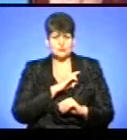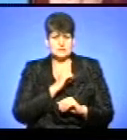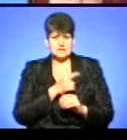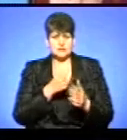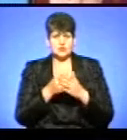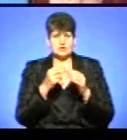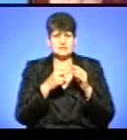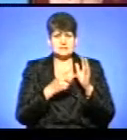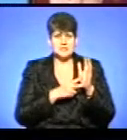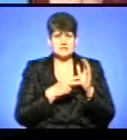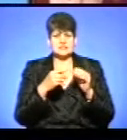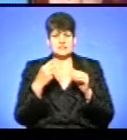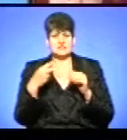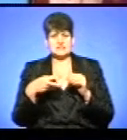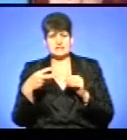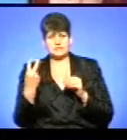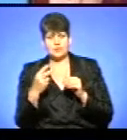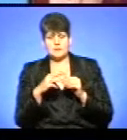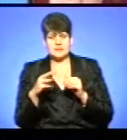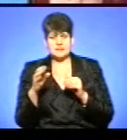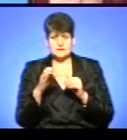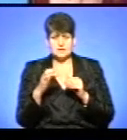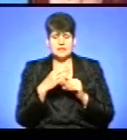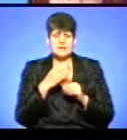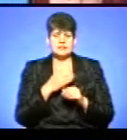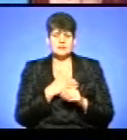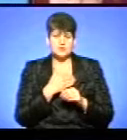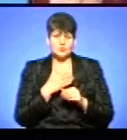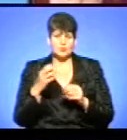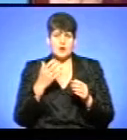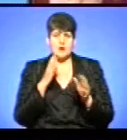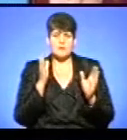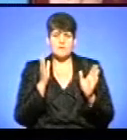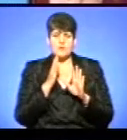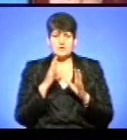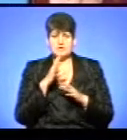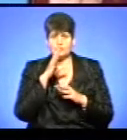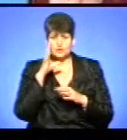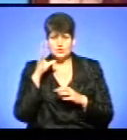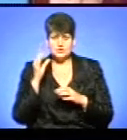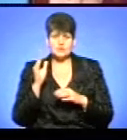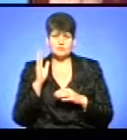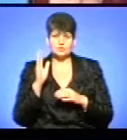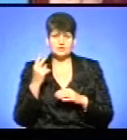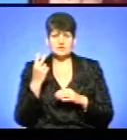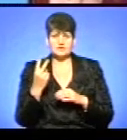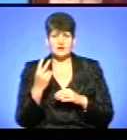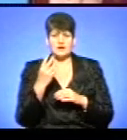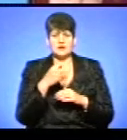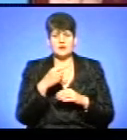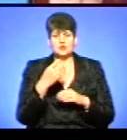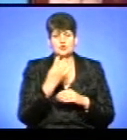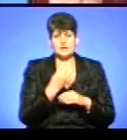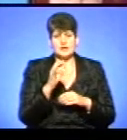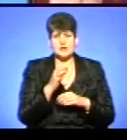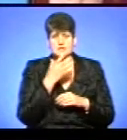17-22 метрів за секунду. Температура повітря вночі по місту Тернополю становитиме 2-4 градуси